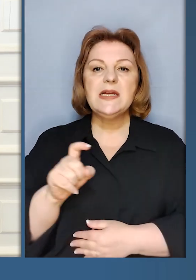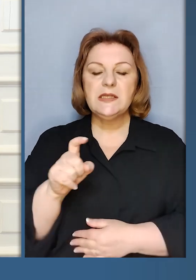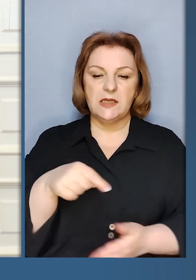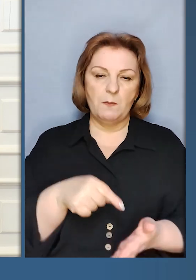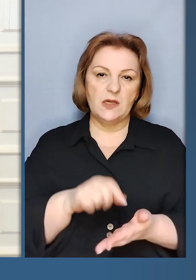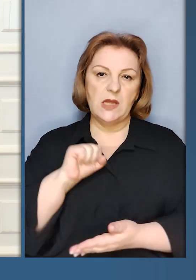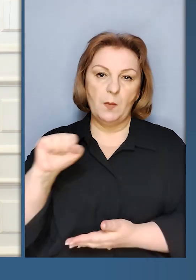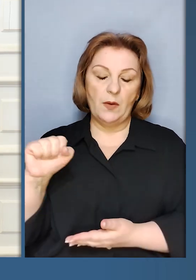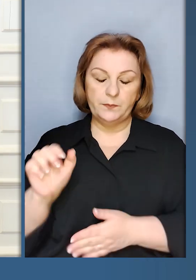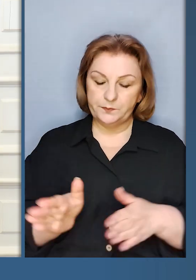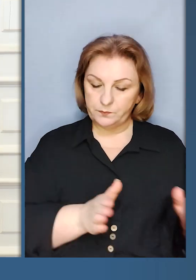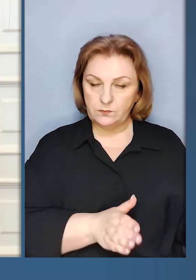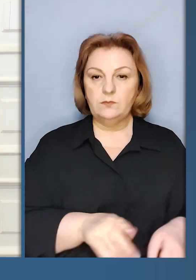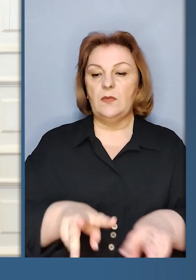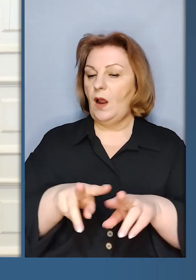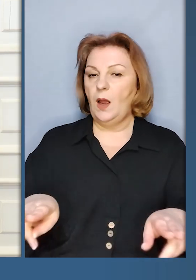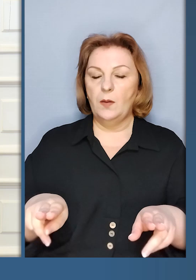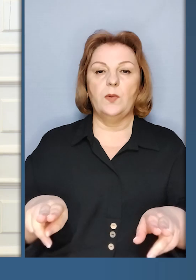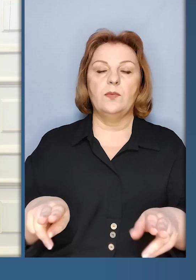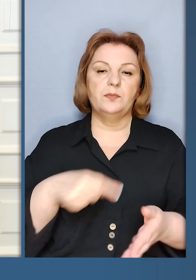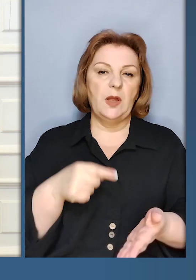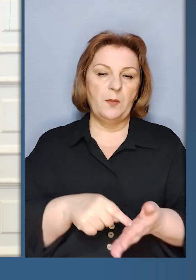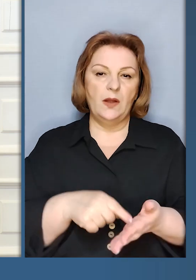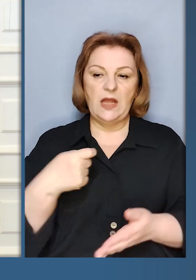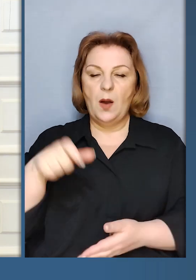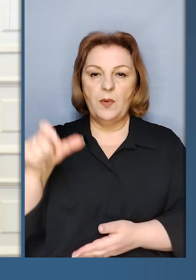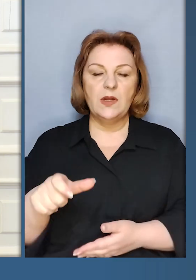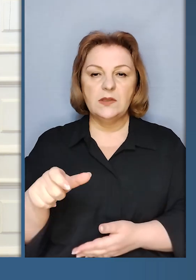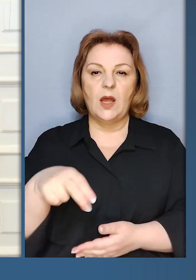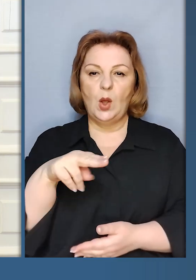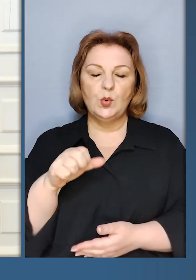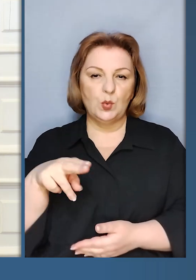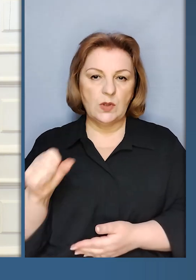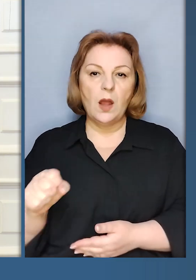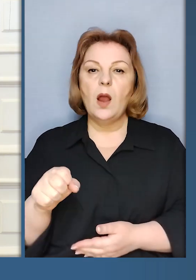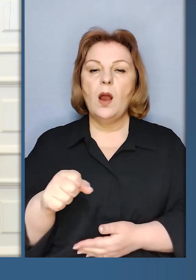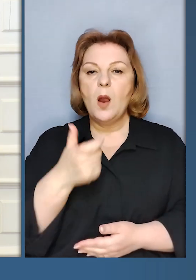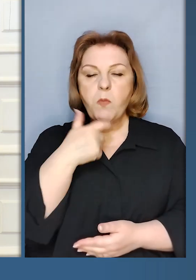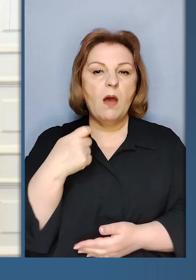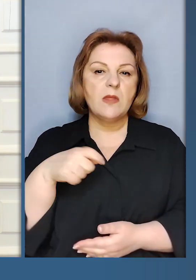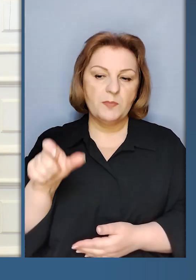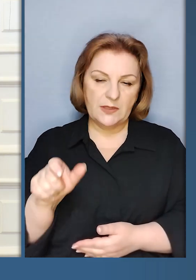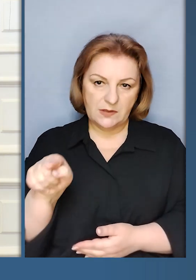військ з міста. І теж питання до пана Президента Дуди. Пані Президентче,